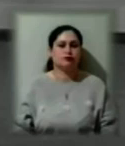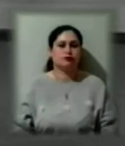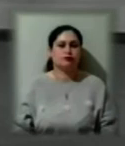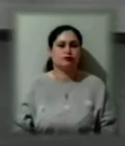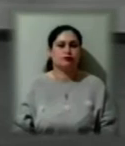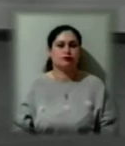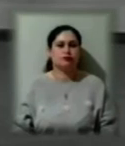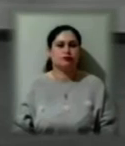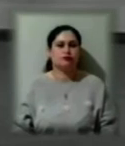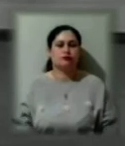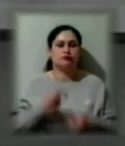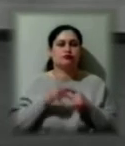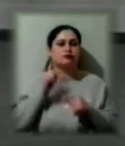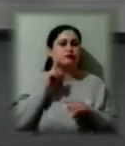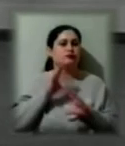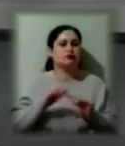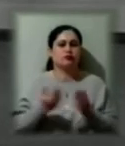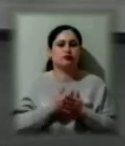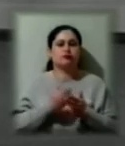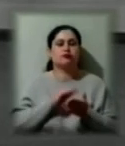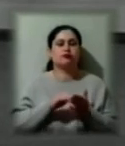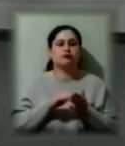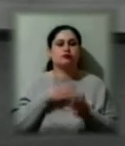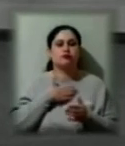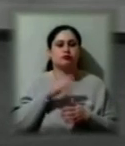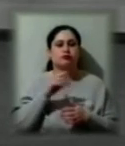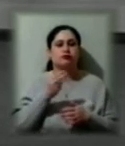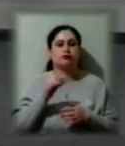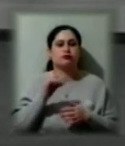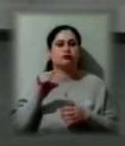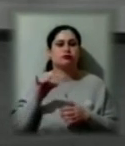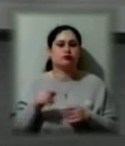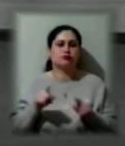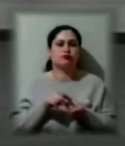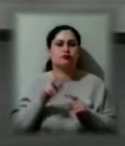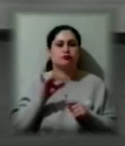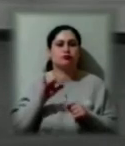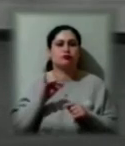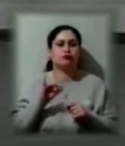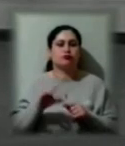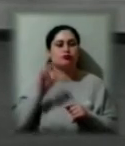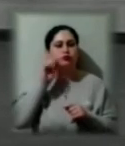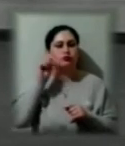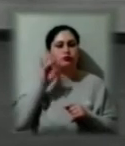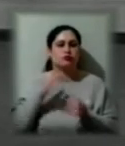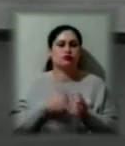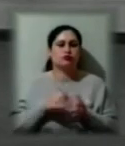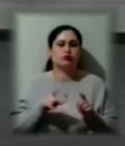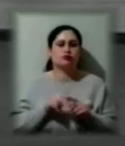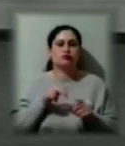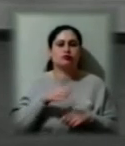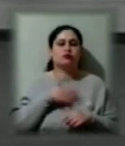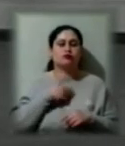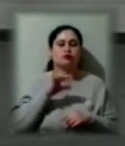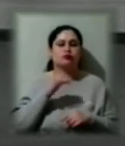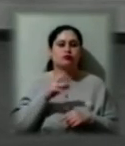А поки що це всі новини. Підписуйтесь на наші сторінки у соціальних мережах та канал в Ютубі. Слухайте Українське радіо Херсон, а також заходьте на